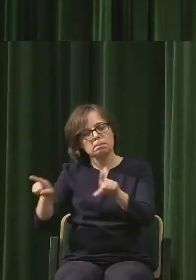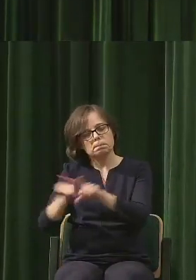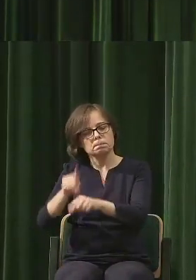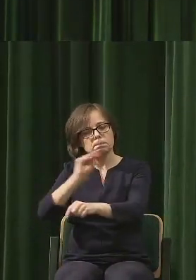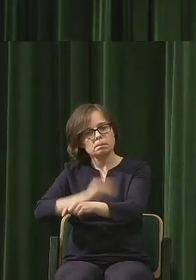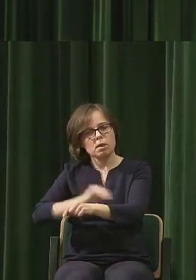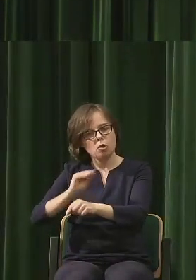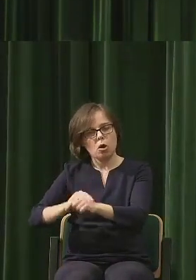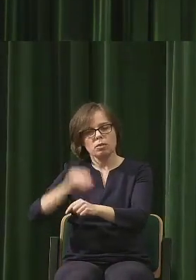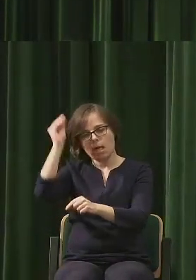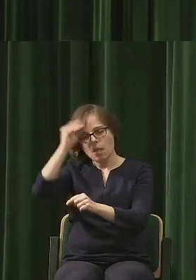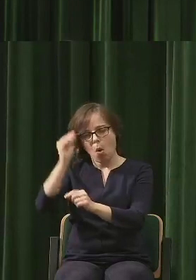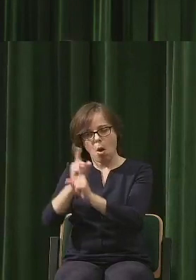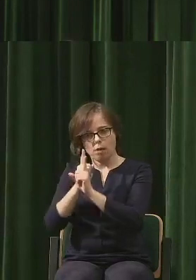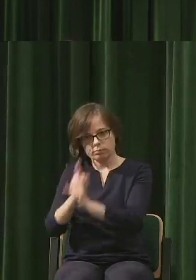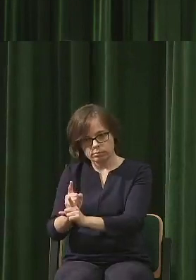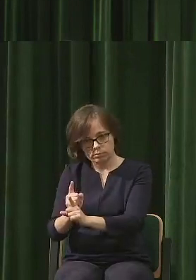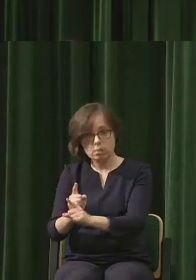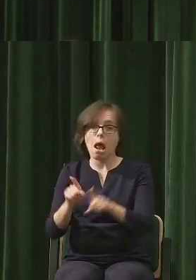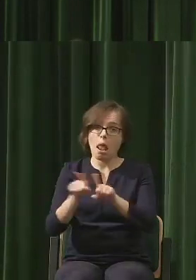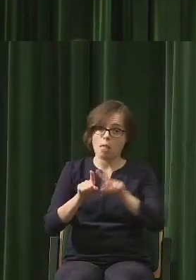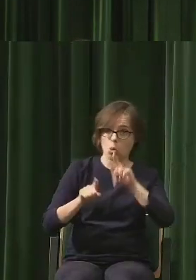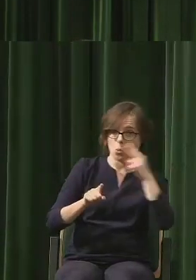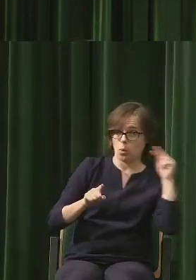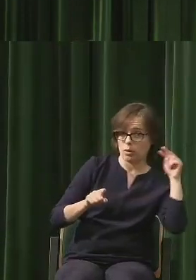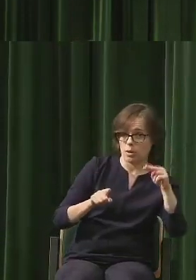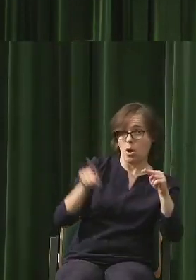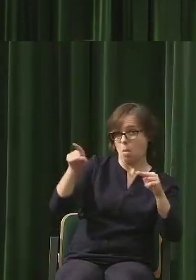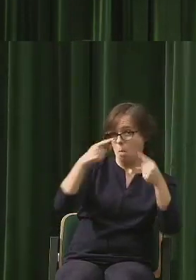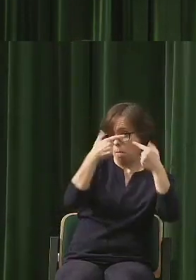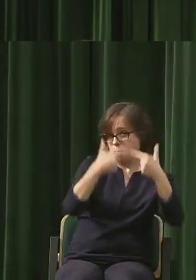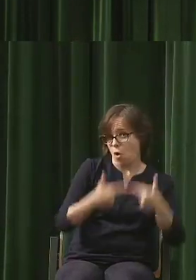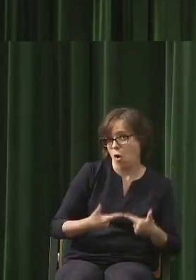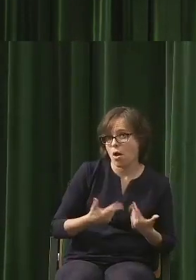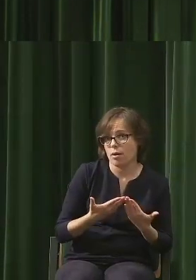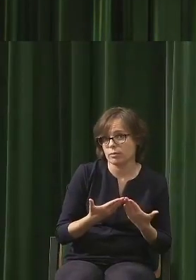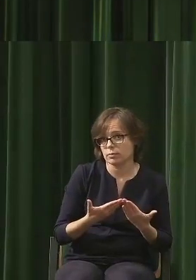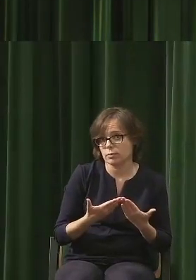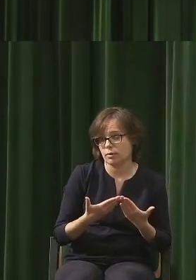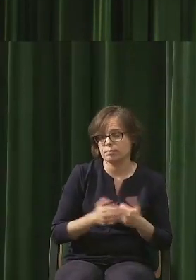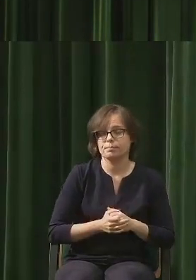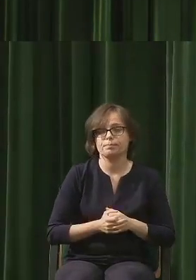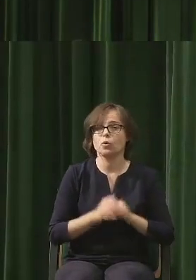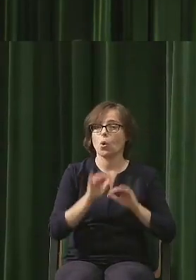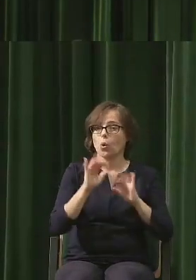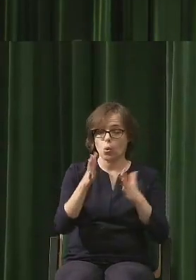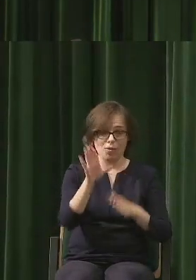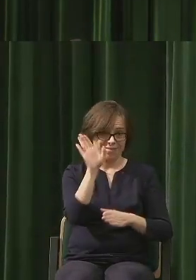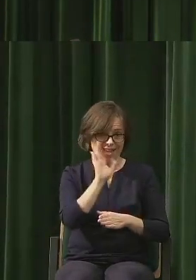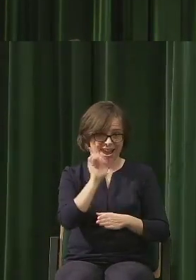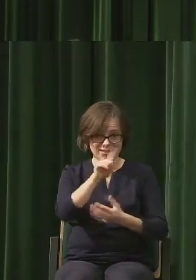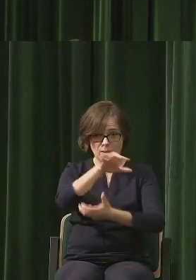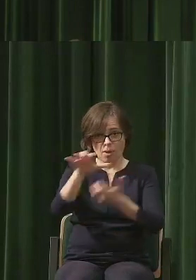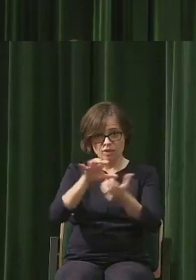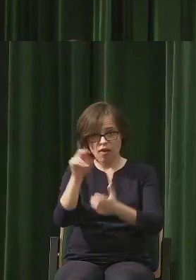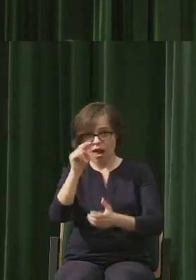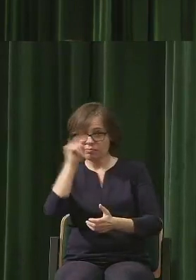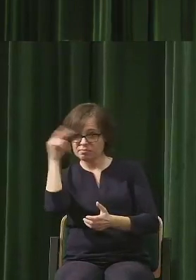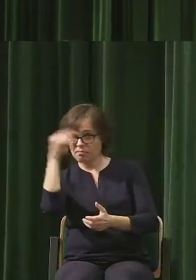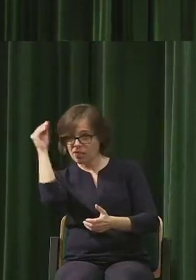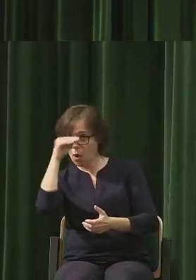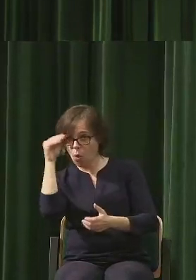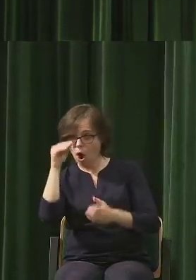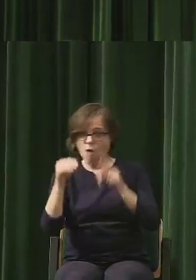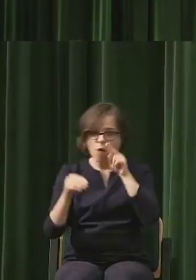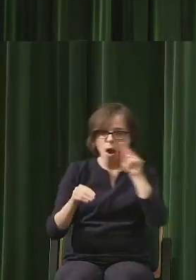rzeczywistość biologiczną i jest pani poetką, czyli tę samą rzeczywistość ogląda jeszcze innymi zmysłami, tak bym